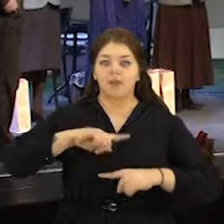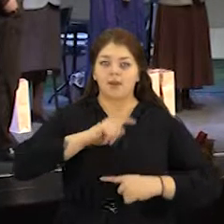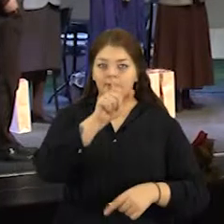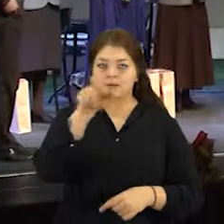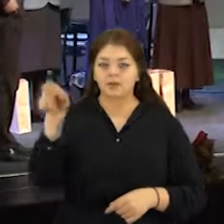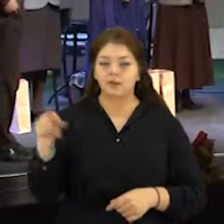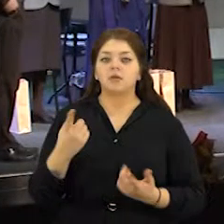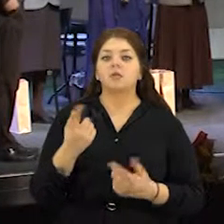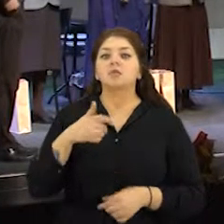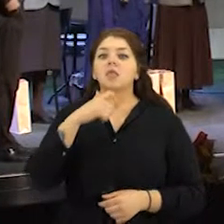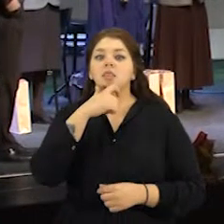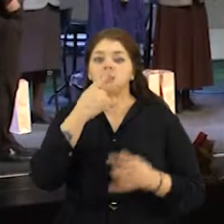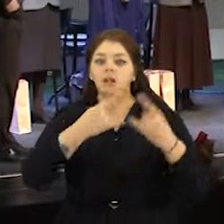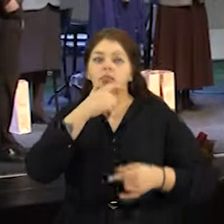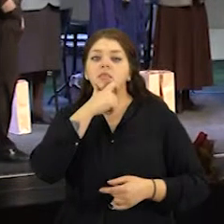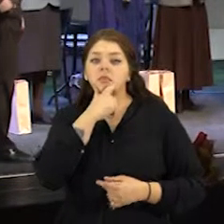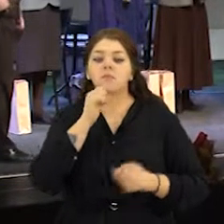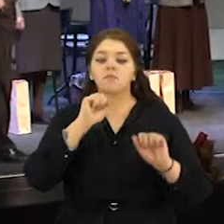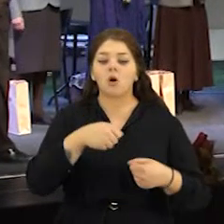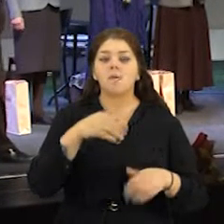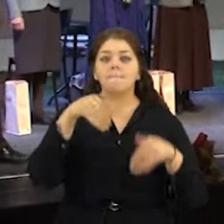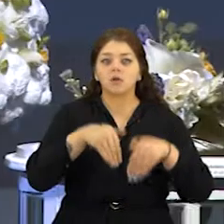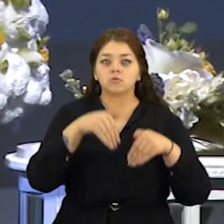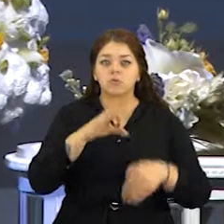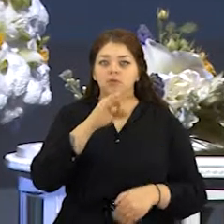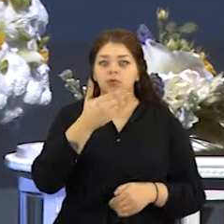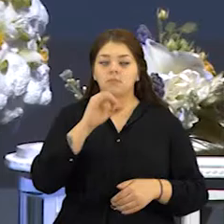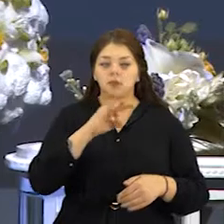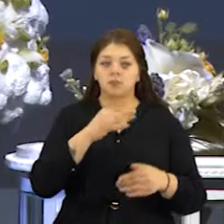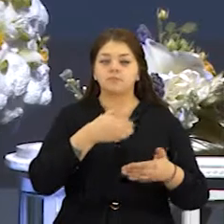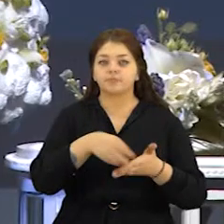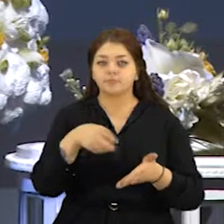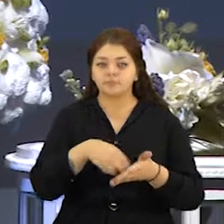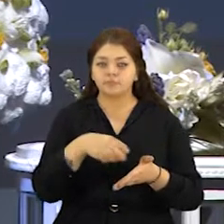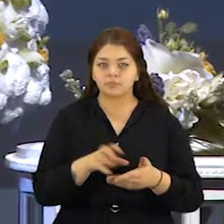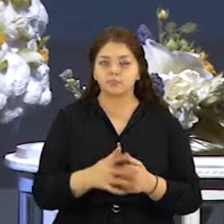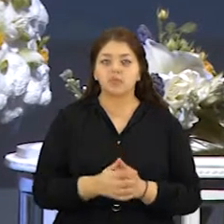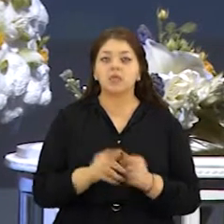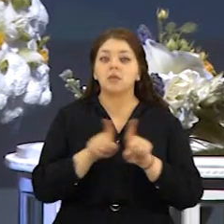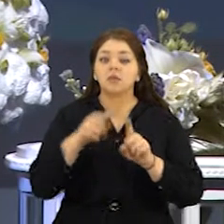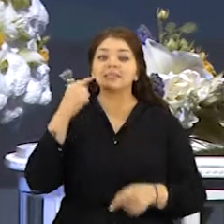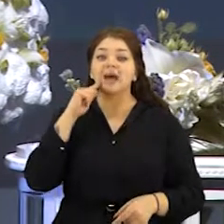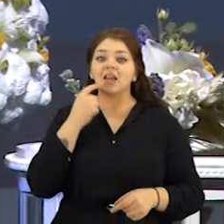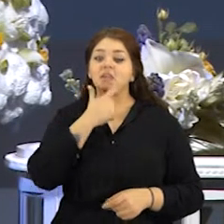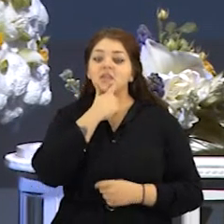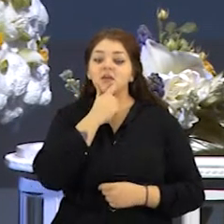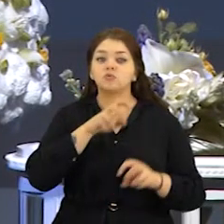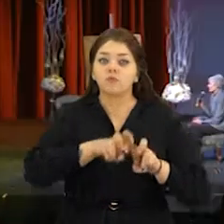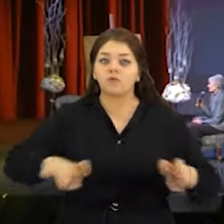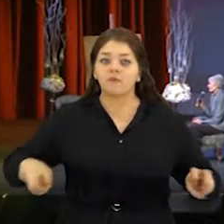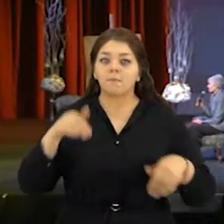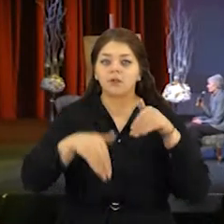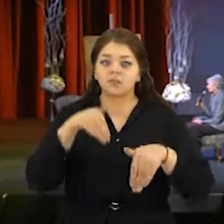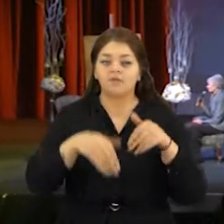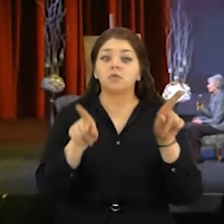televizijos žiūrovai galėjo balsuoti telefonus jūsdami trumpasias žinutės. Finalinio renginio metu vyko salės žiūrovų balsavimas. Renginio iš